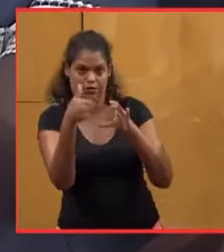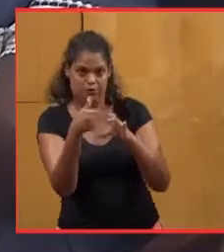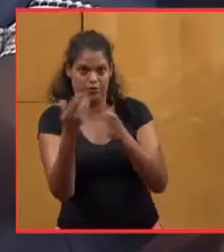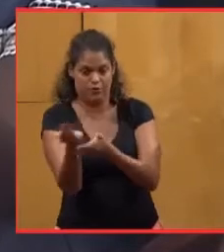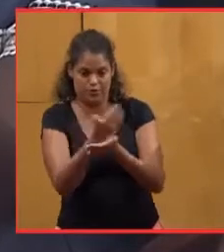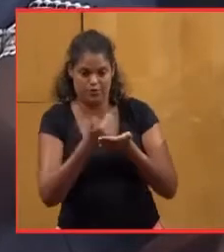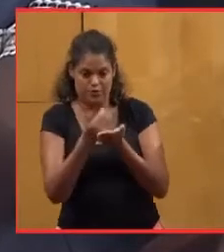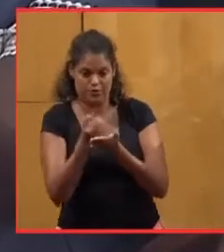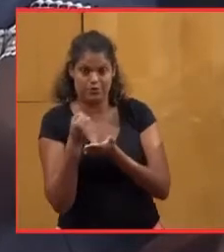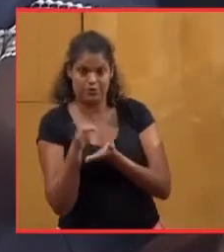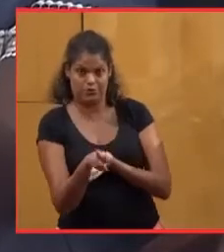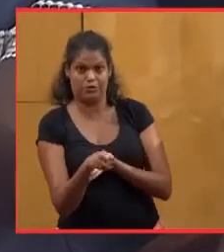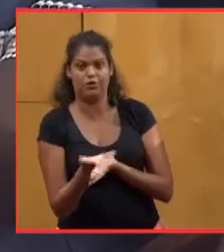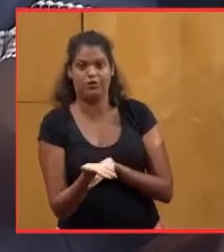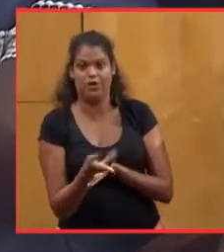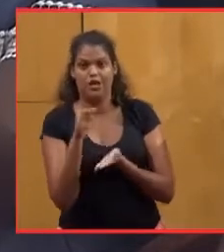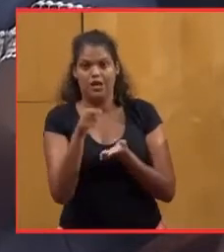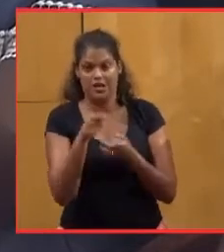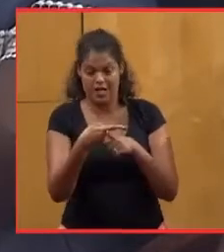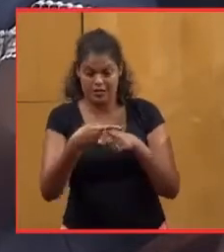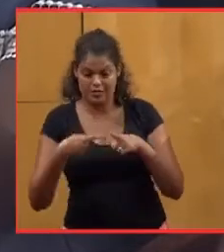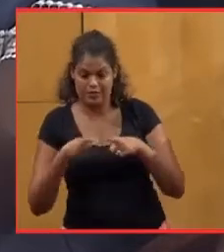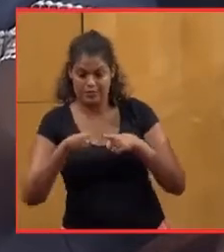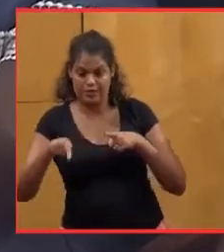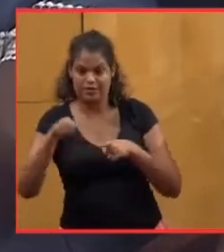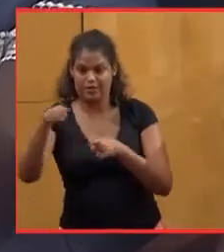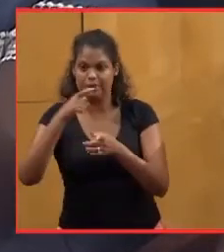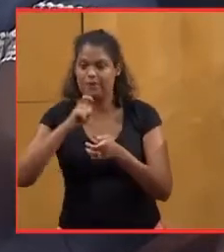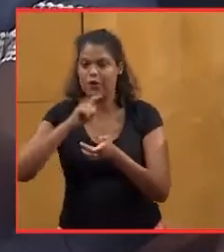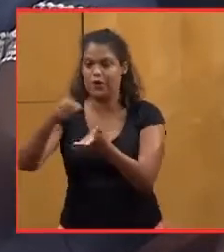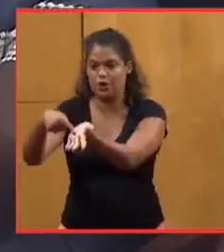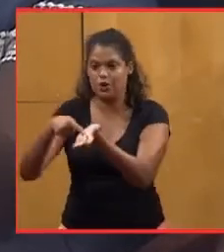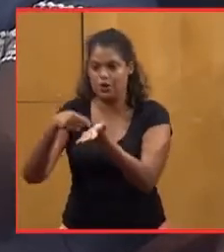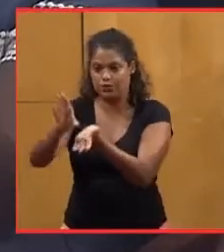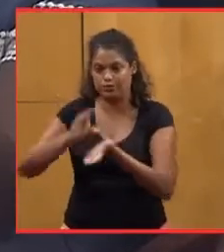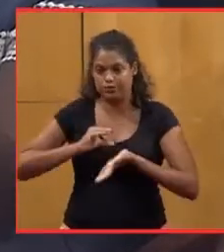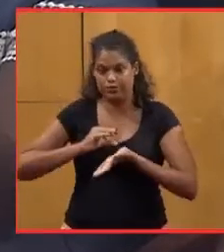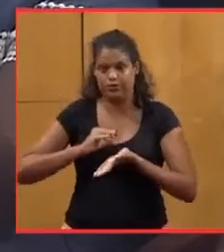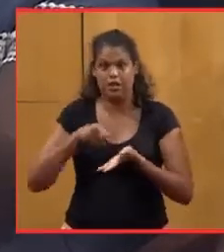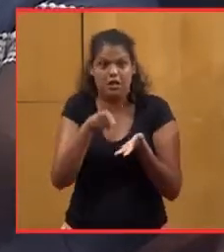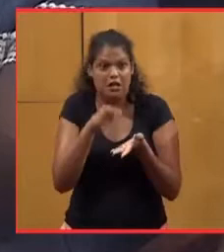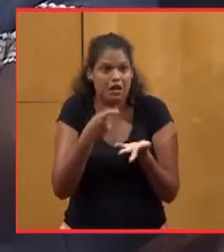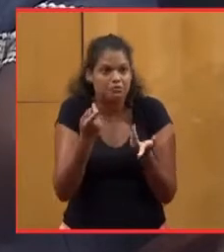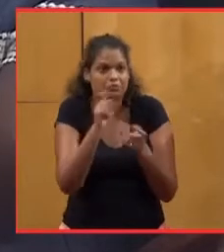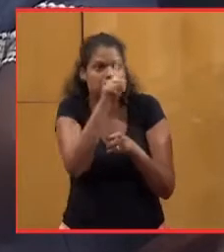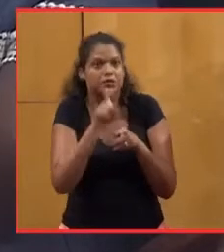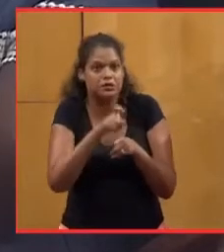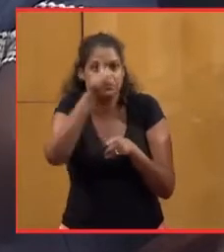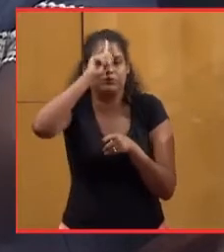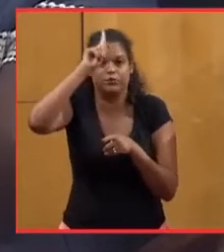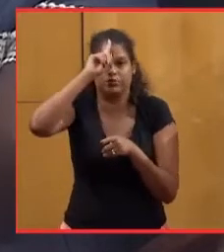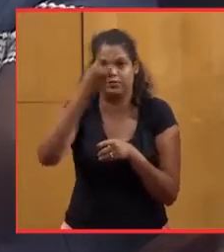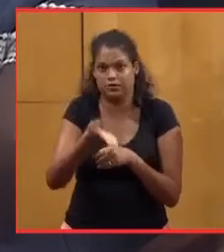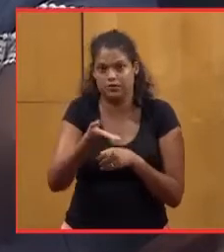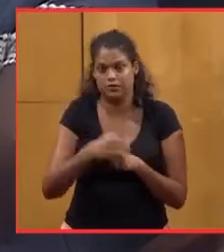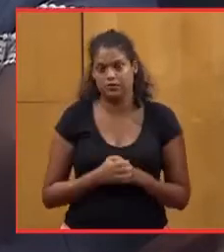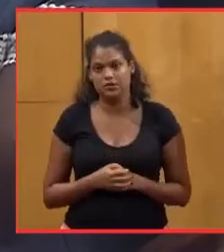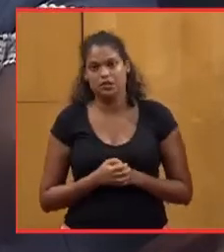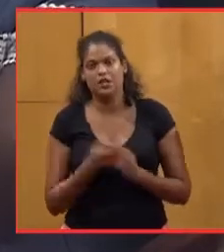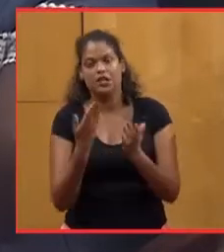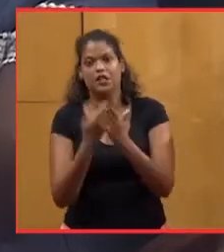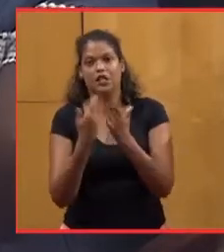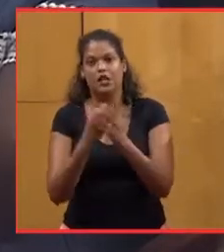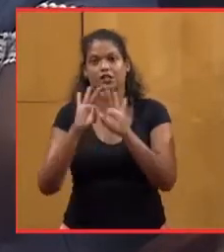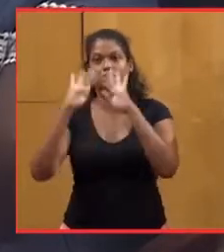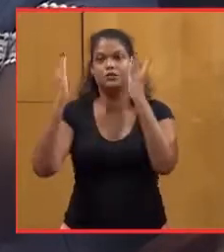certaines, dont une partie n'a pas été recouvrée. On se demande pourquoi. D'ailleurs, ces